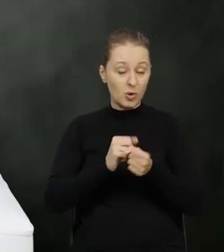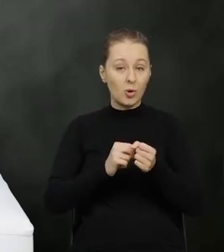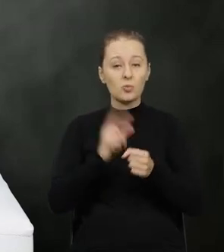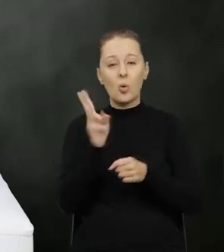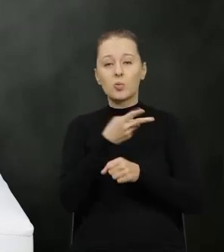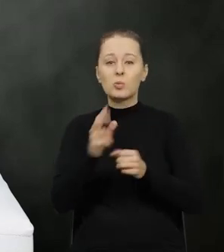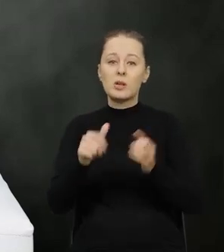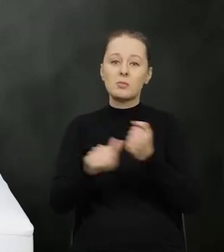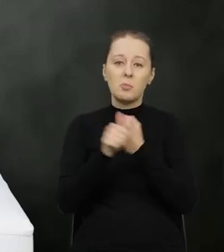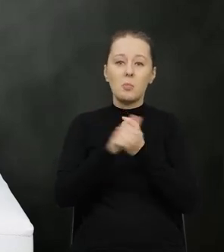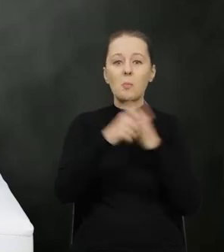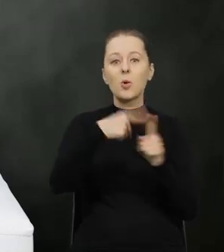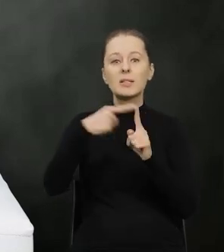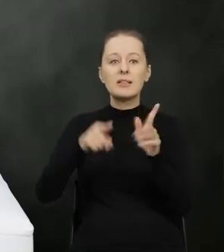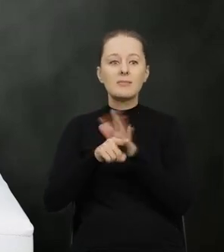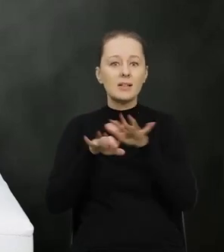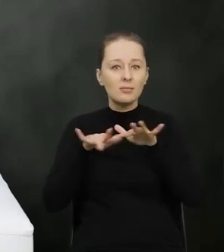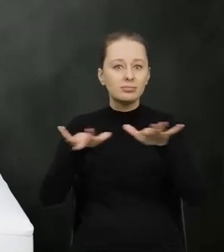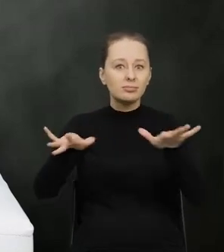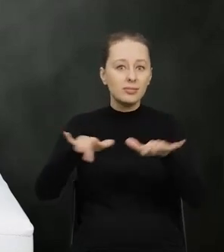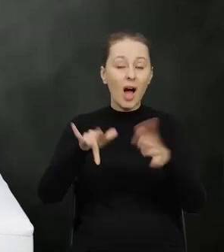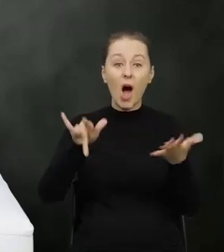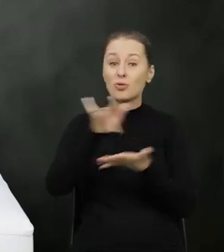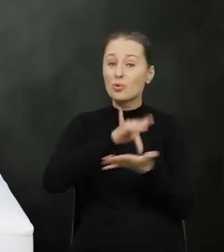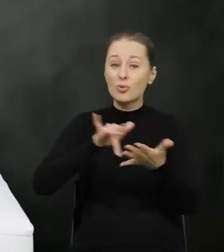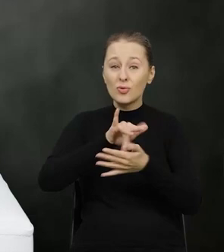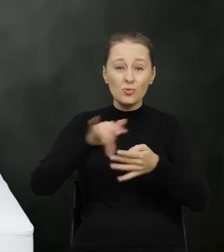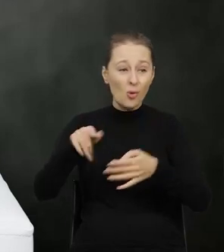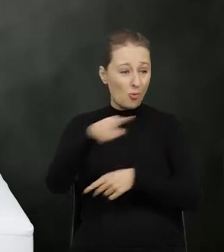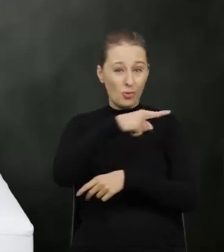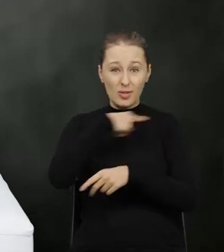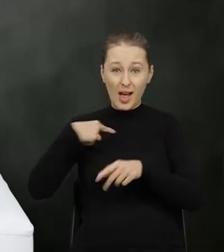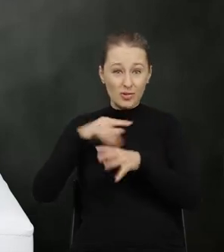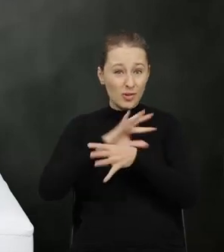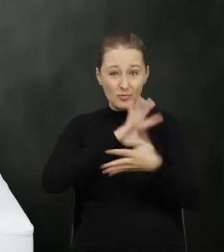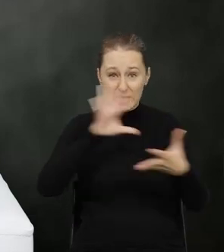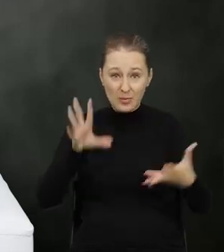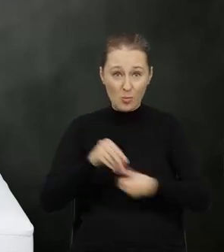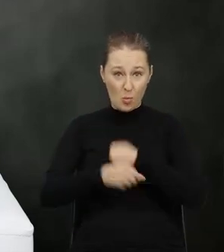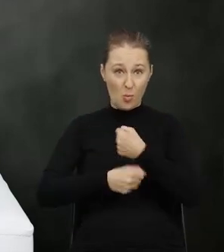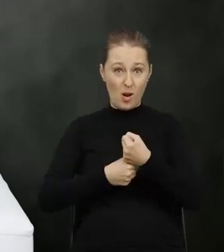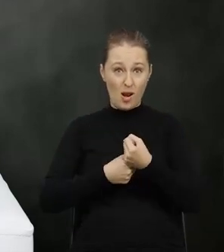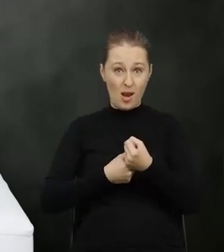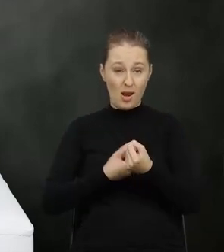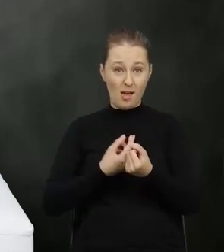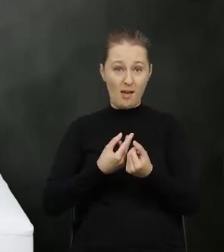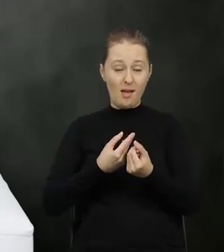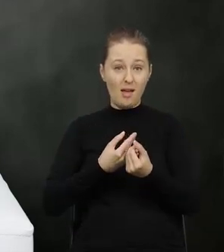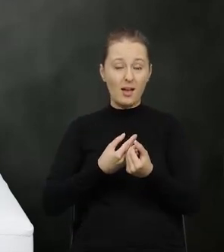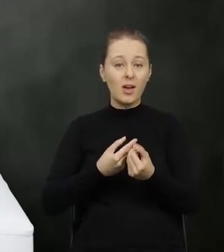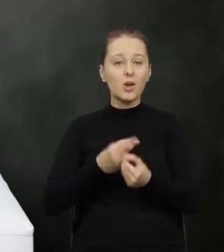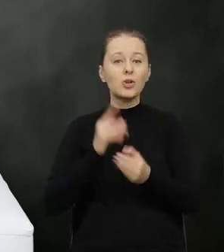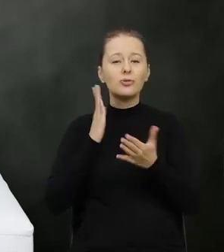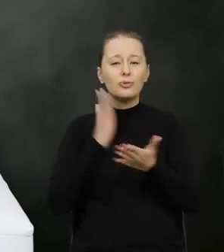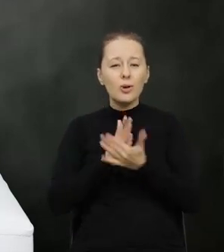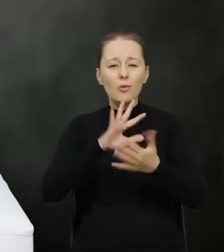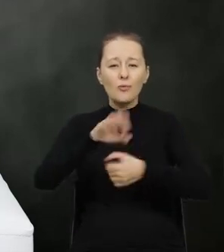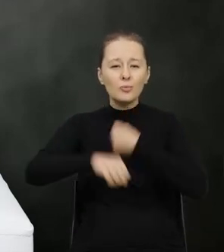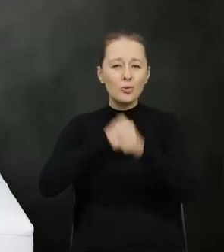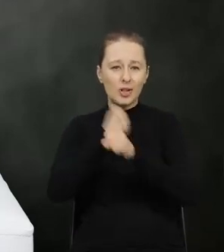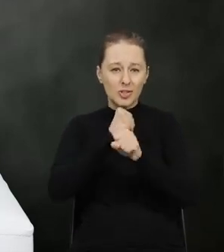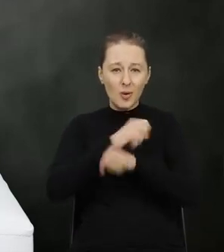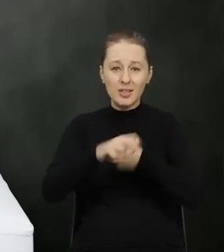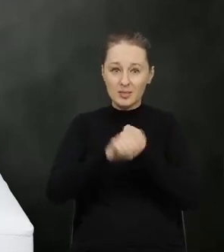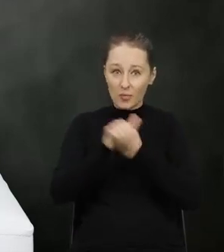u głowie obywateli środowisko jest naszym wspólnym dobrem i tylko wspólne działanie może doprowadzić do tego że zapewnimy